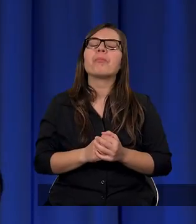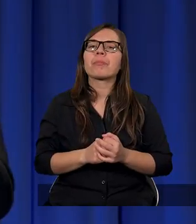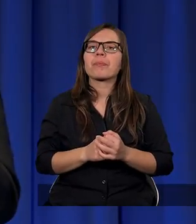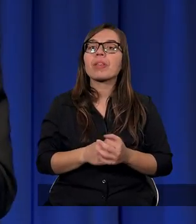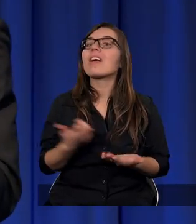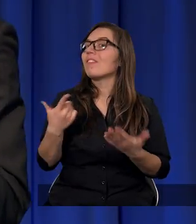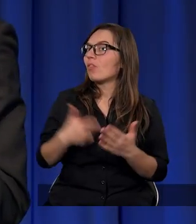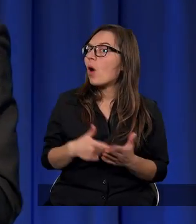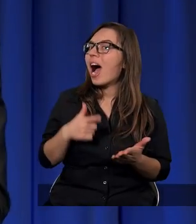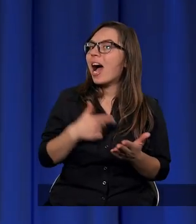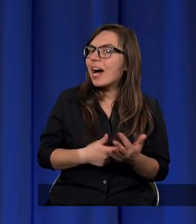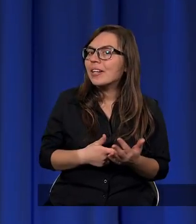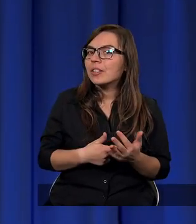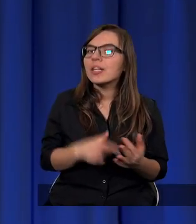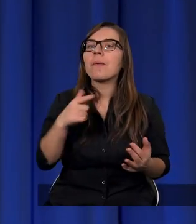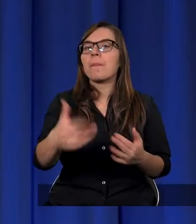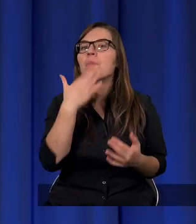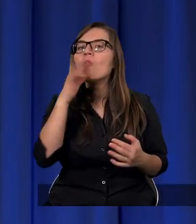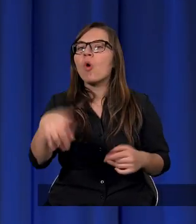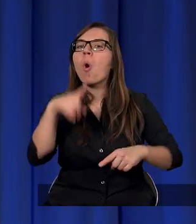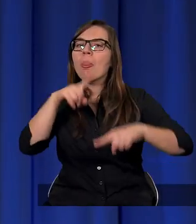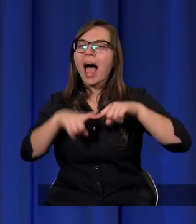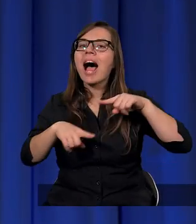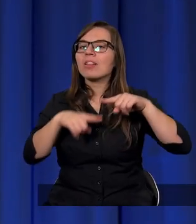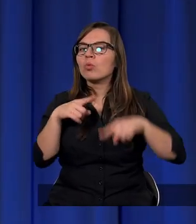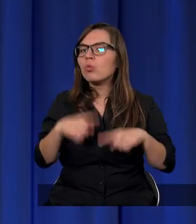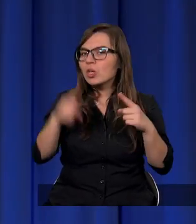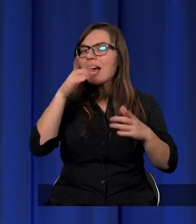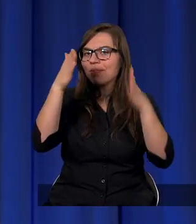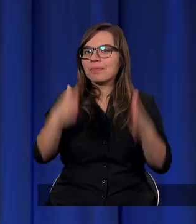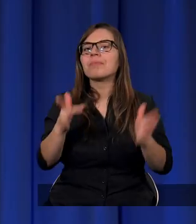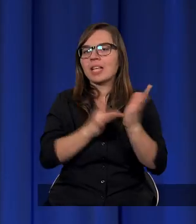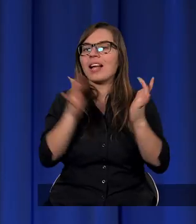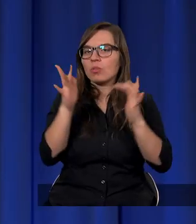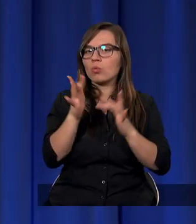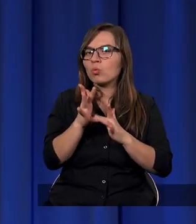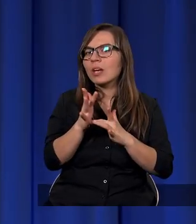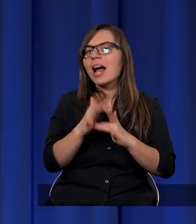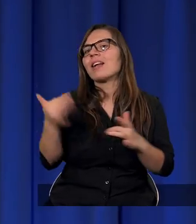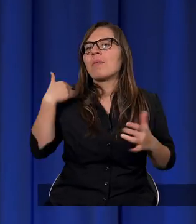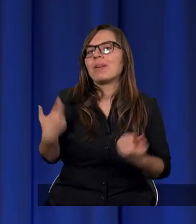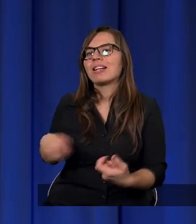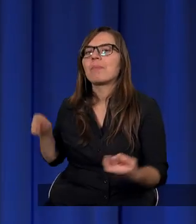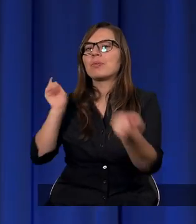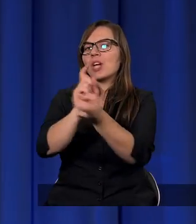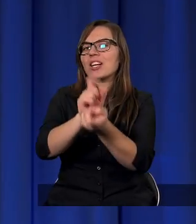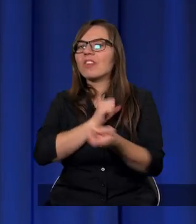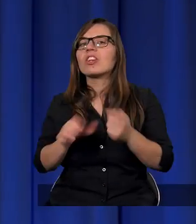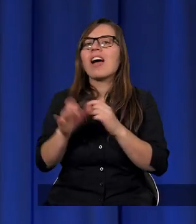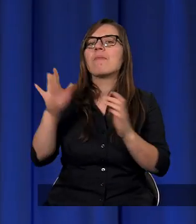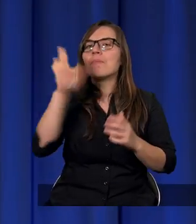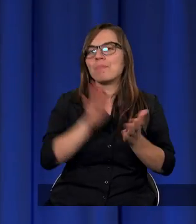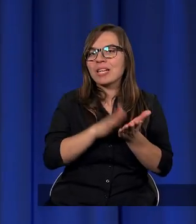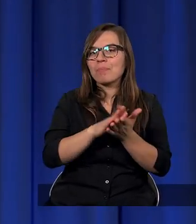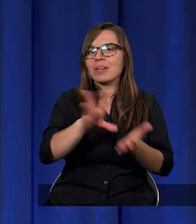No i właśnie, jeżeli mówiłby tutaj o naturze Jezusa, to sprzeciwiłby się Biblii, bo czytamy w liście